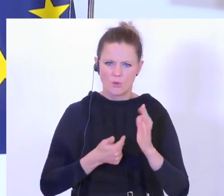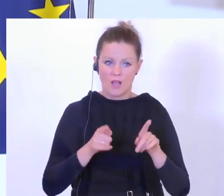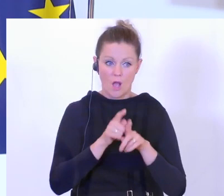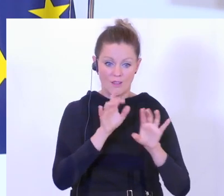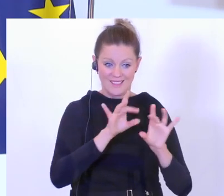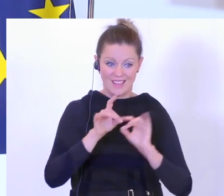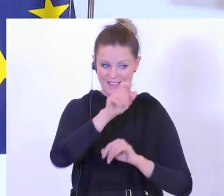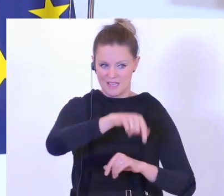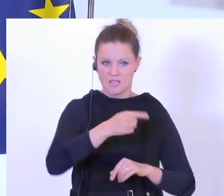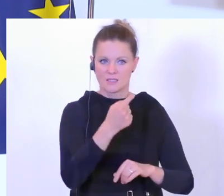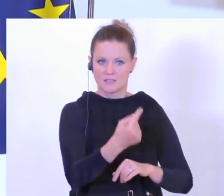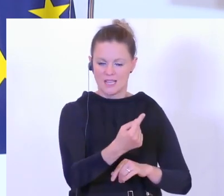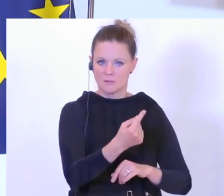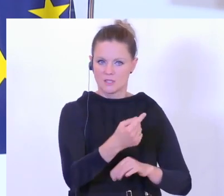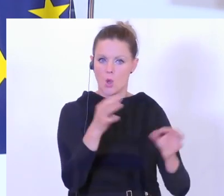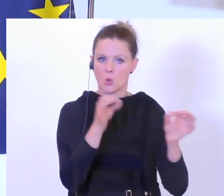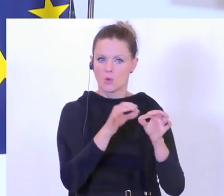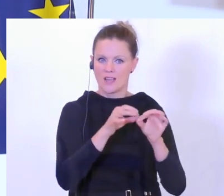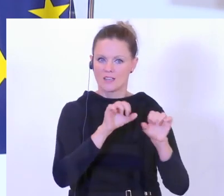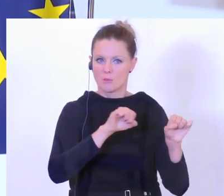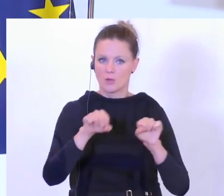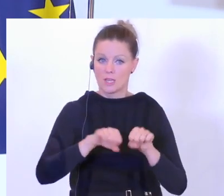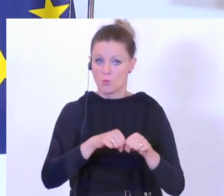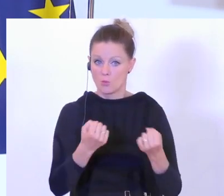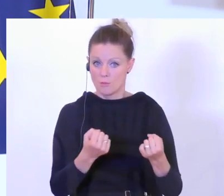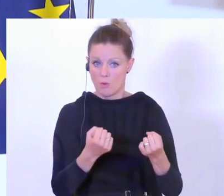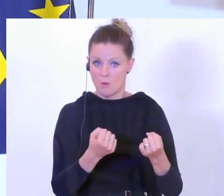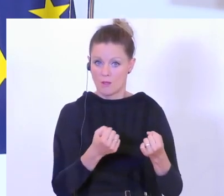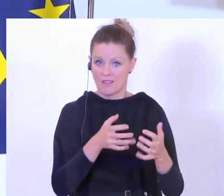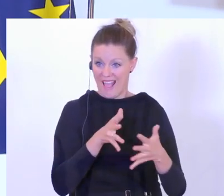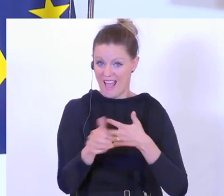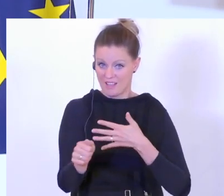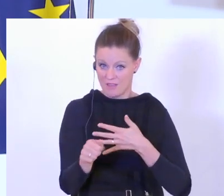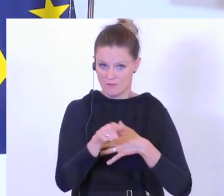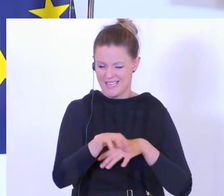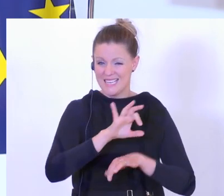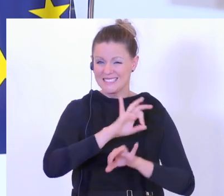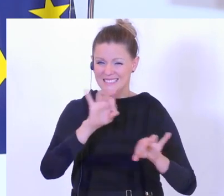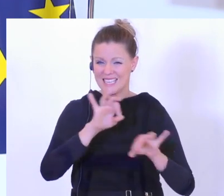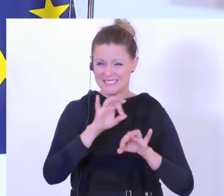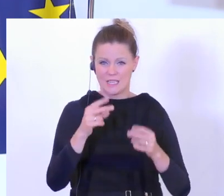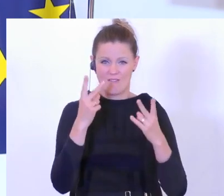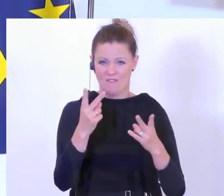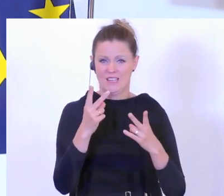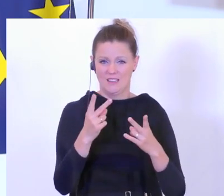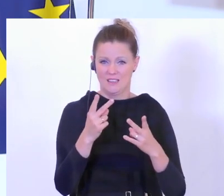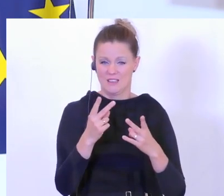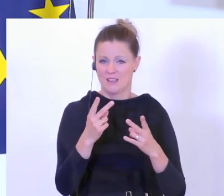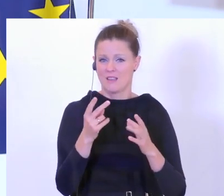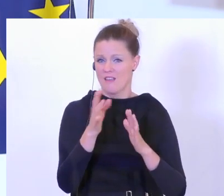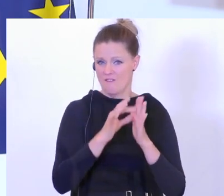Täter diese Kontaktmöglichkeit nach außen unterbrochen. Das ist eines der wichtigsten, wichtigsten Merkmale dort.